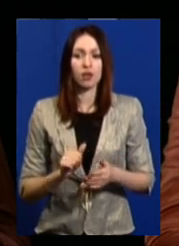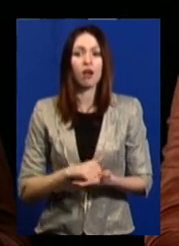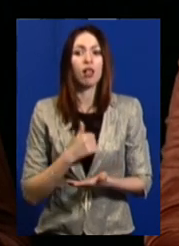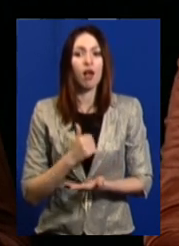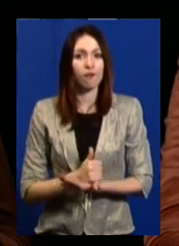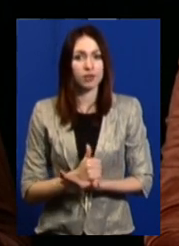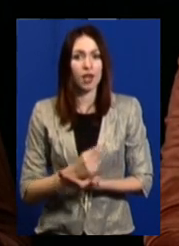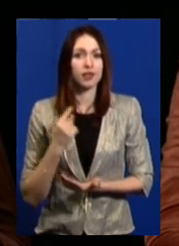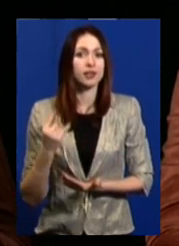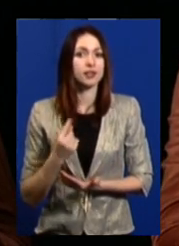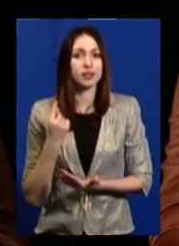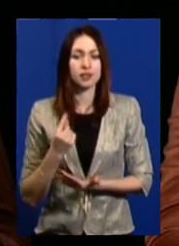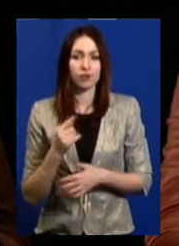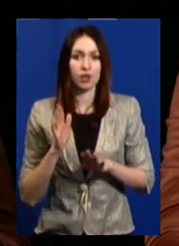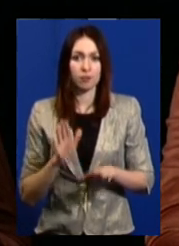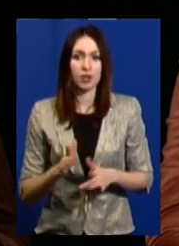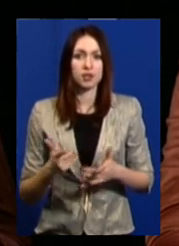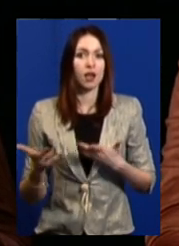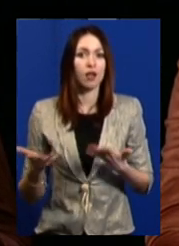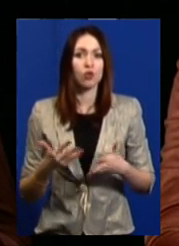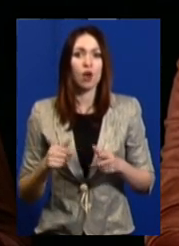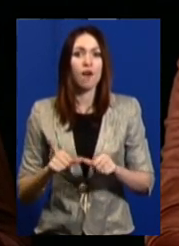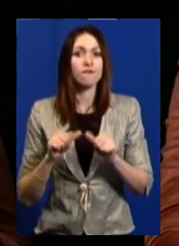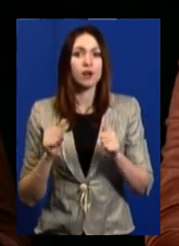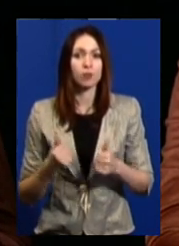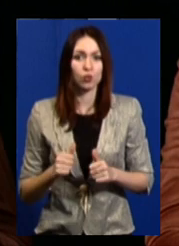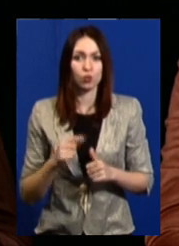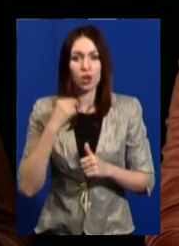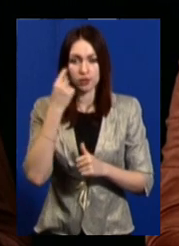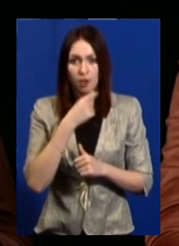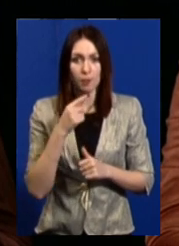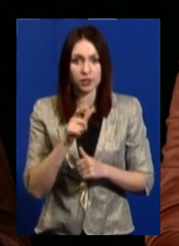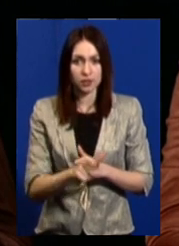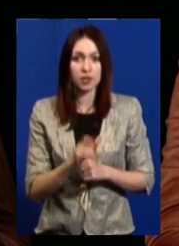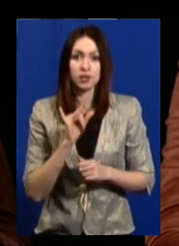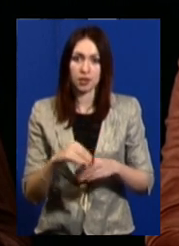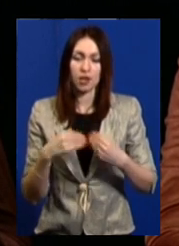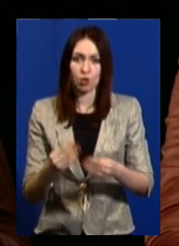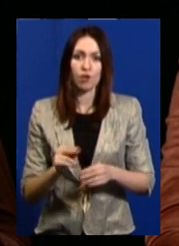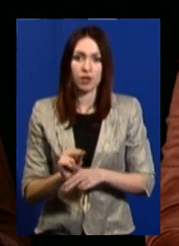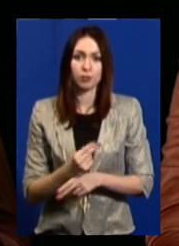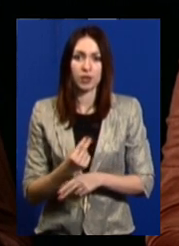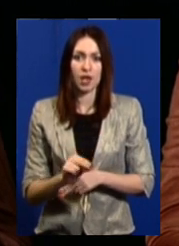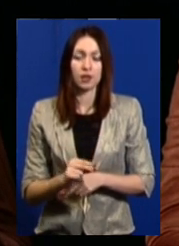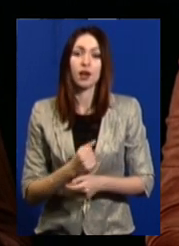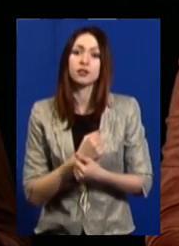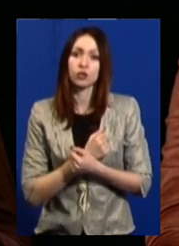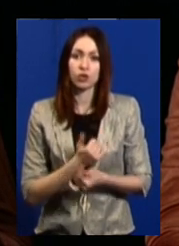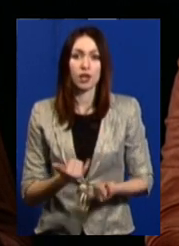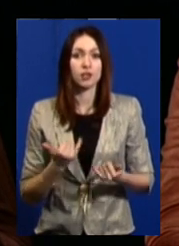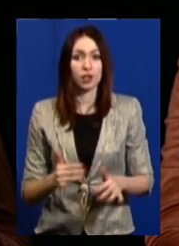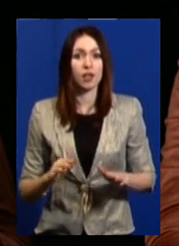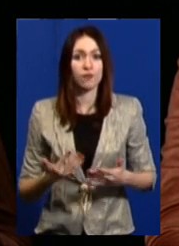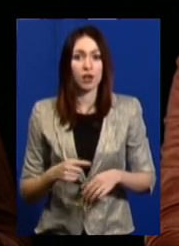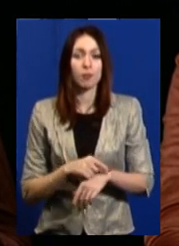єдиний осередок, який формує особистість і надає виховання. На жаль, на даний час